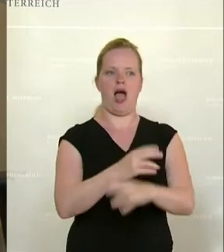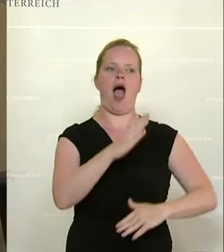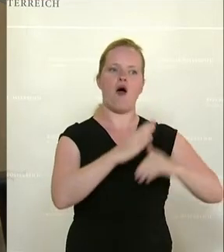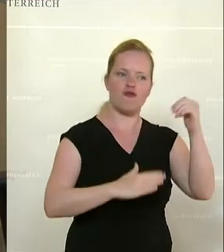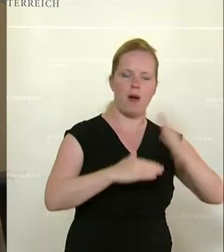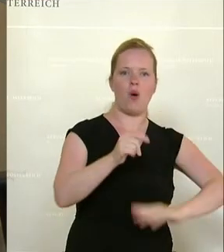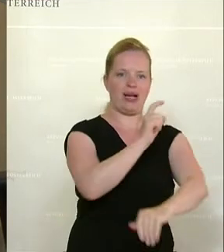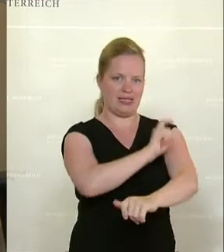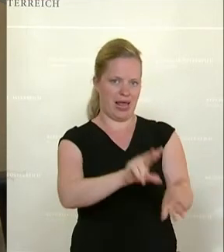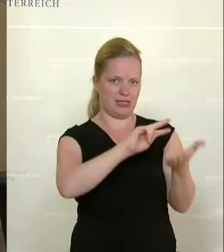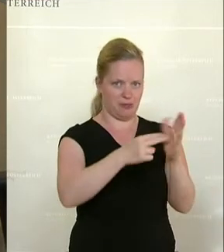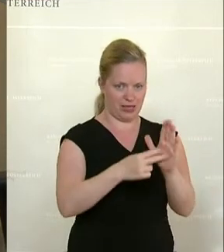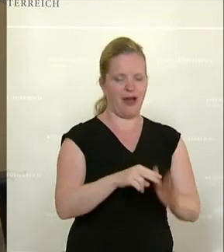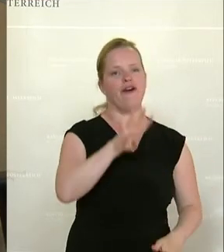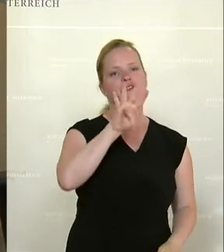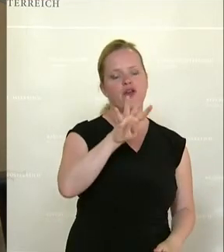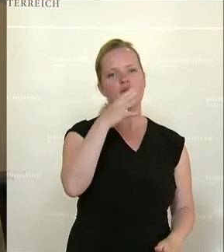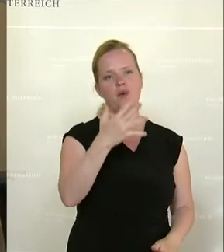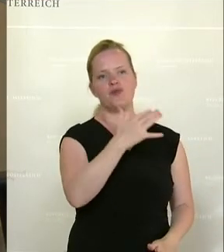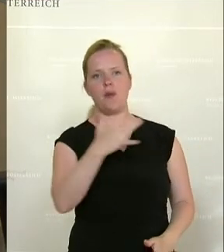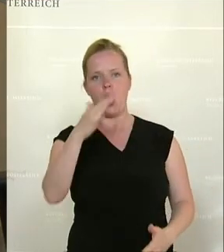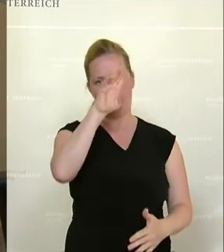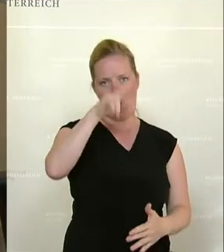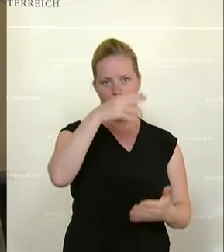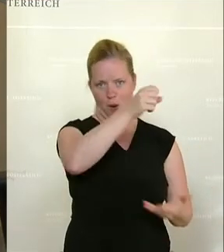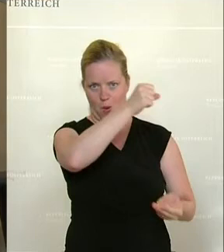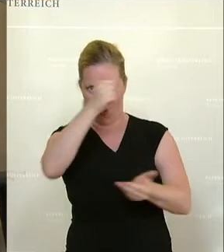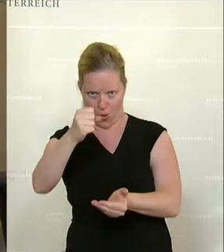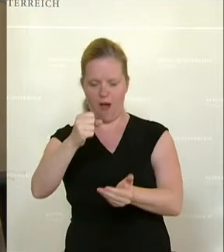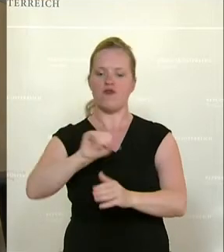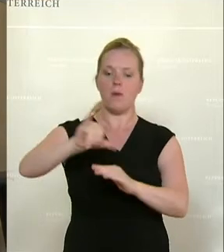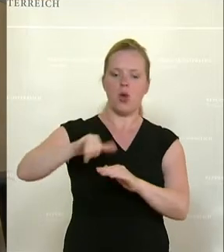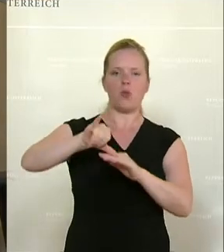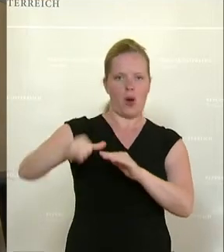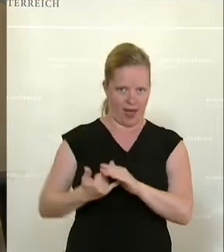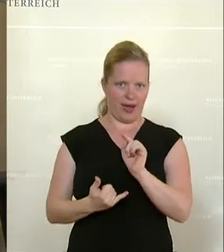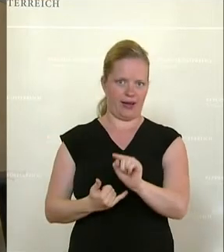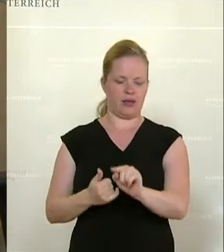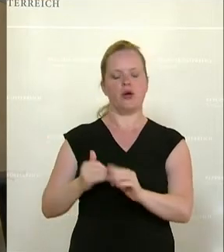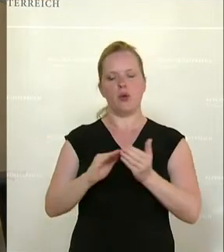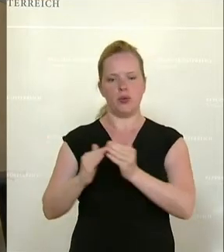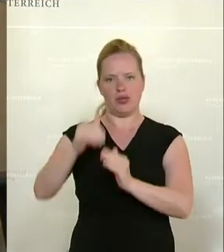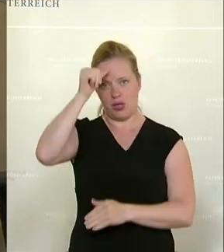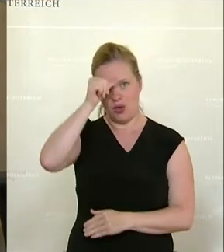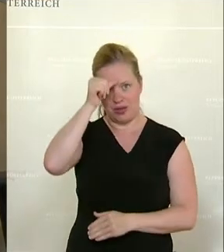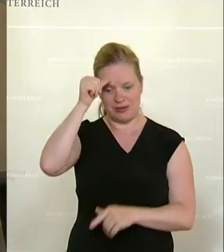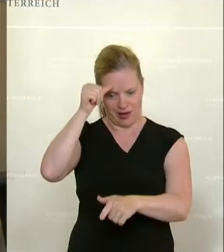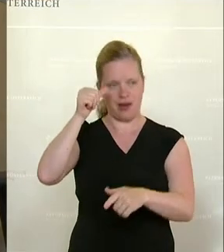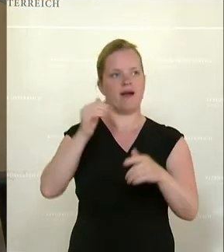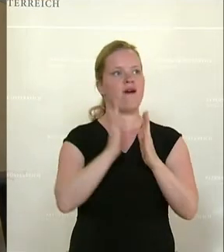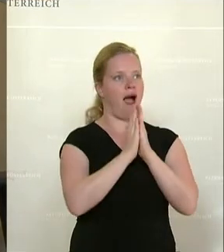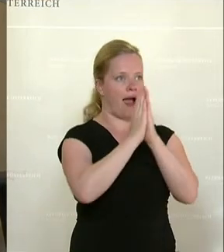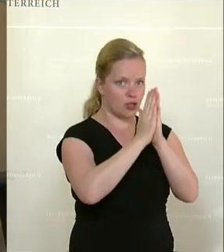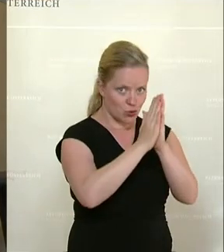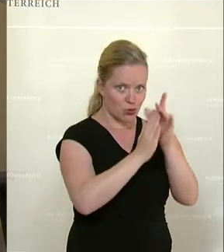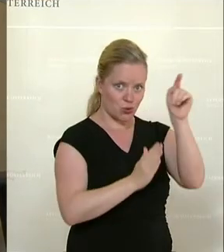-Plans, 54 Millionen Euro für die Finanzierung des Pilotprojekts Community Nursing angesucht. Und